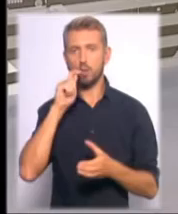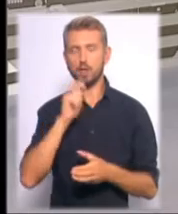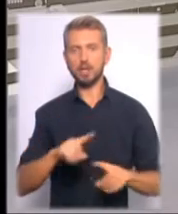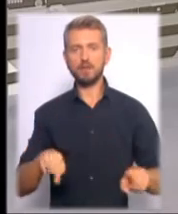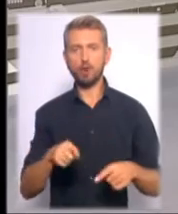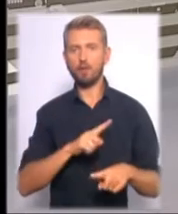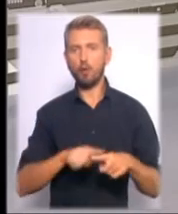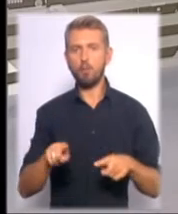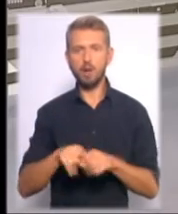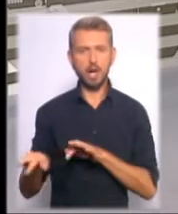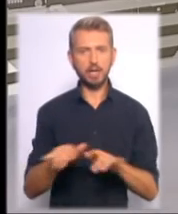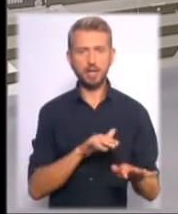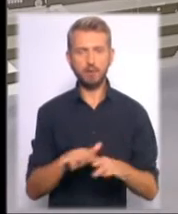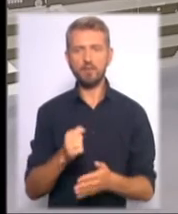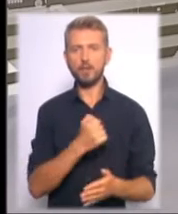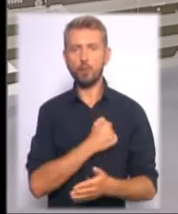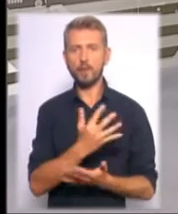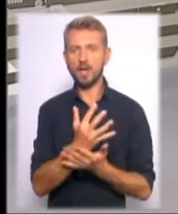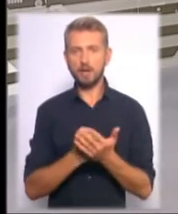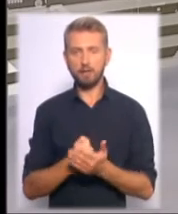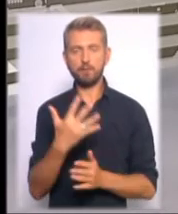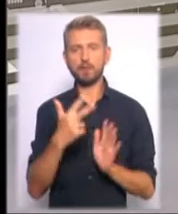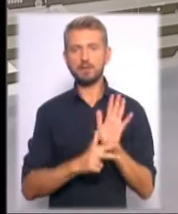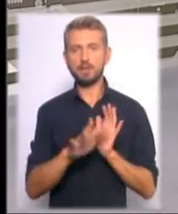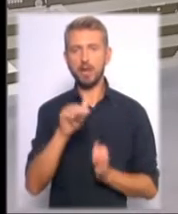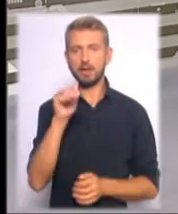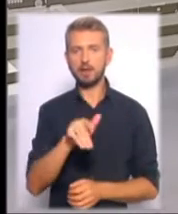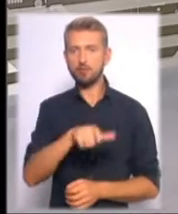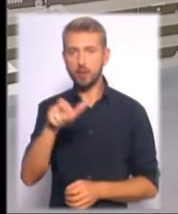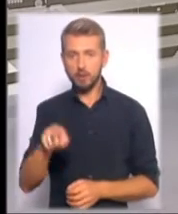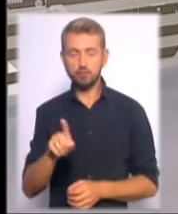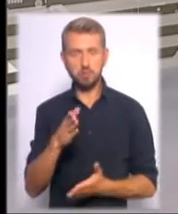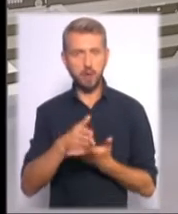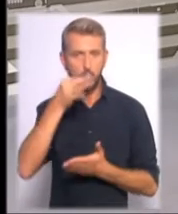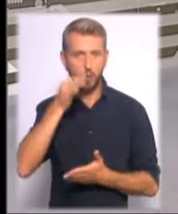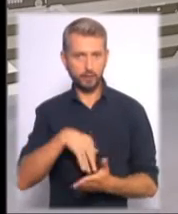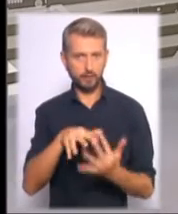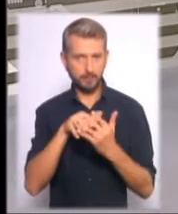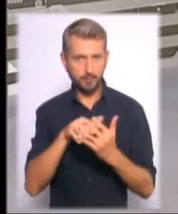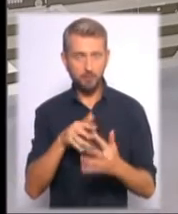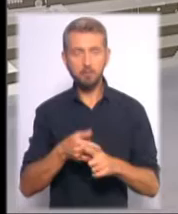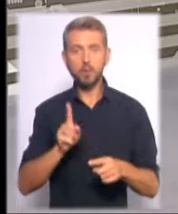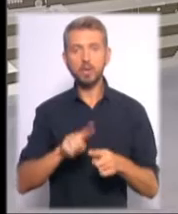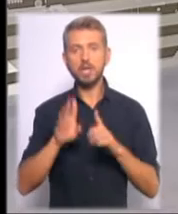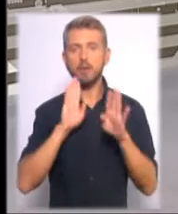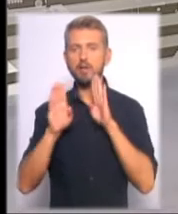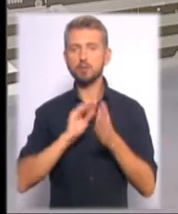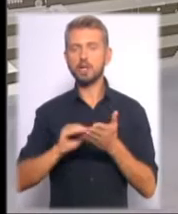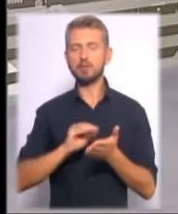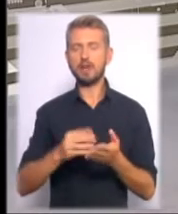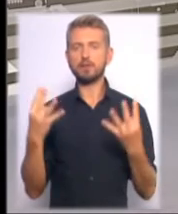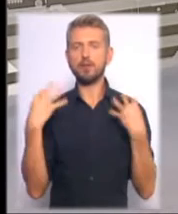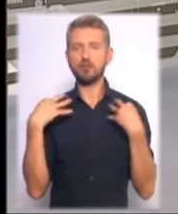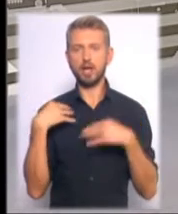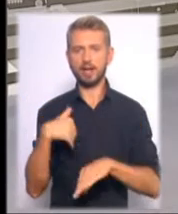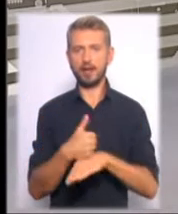оперативний військовий резерв. 85 тисяч осіб з бойовим досвідом. Про це на своїй сторінці у Фейсбук написав начальник Генштабу Віктор